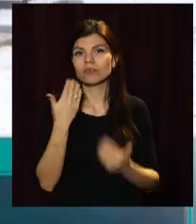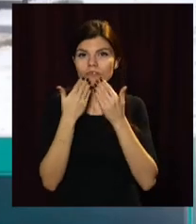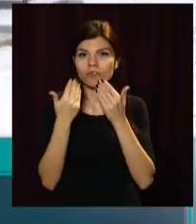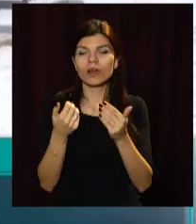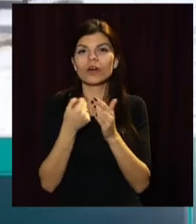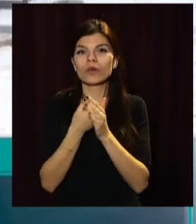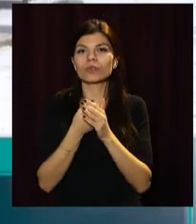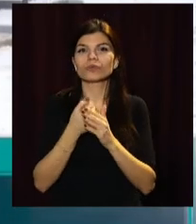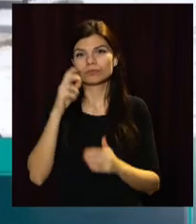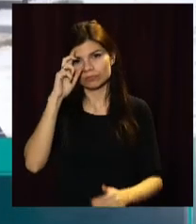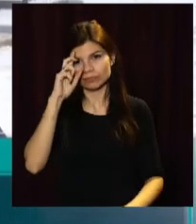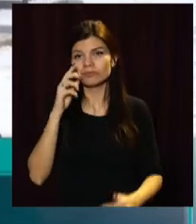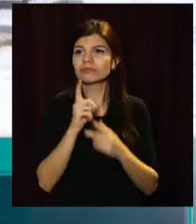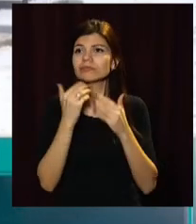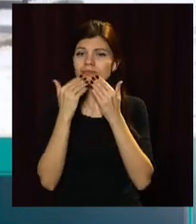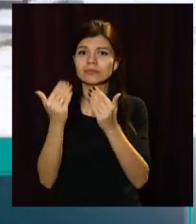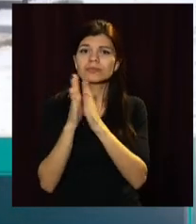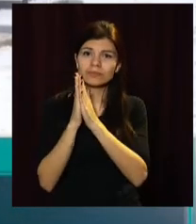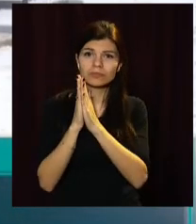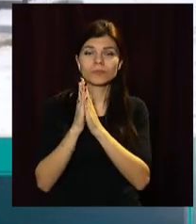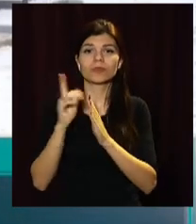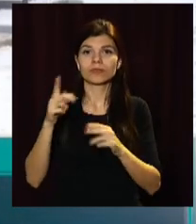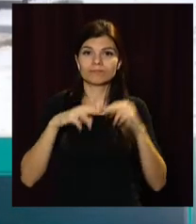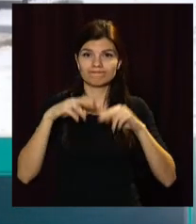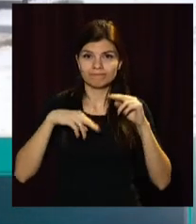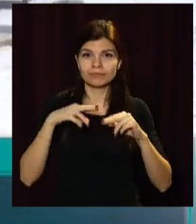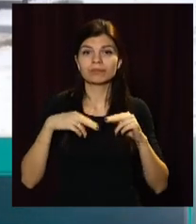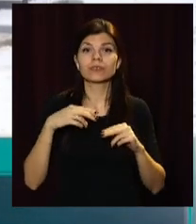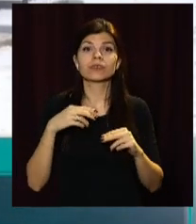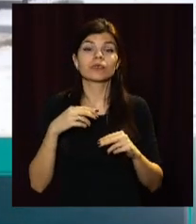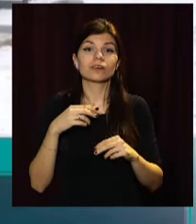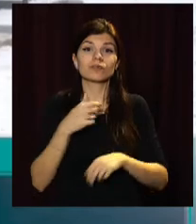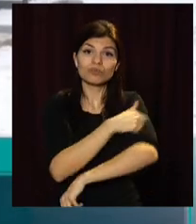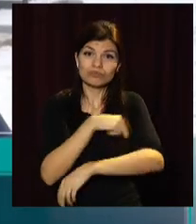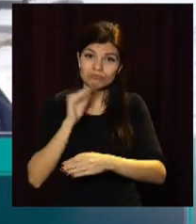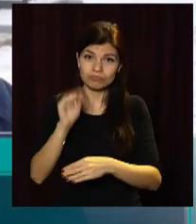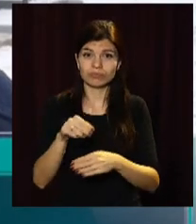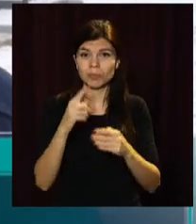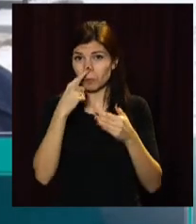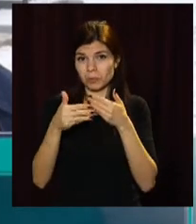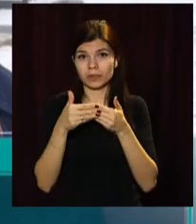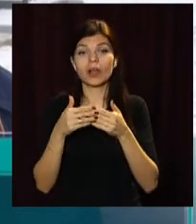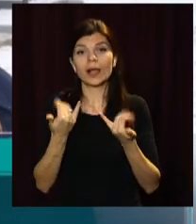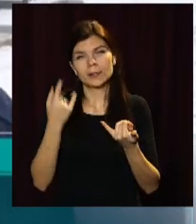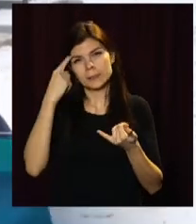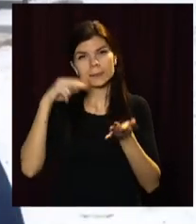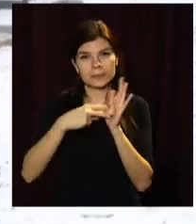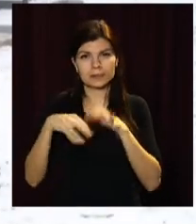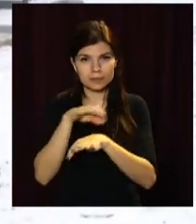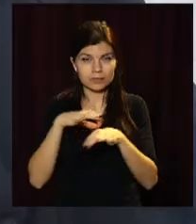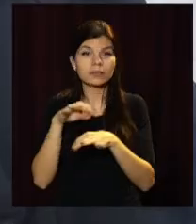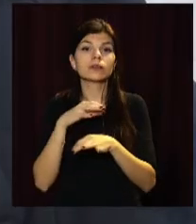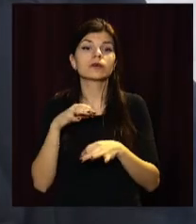до міської влади з проханням побудувати амбулаторію. І на сьогодні ми розробили проєкт, ведемо